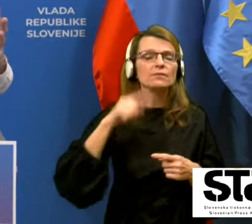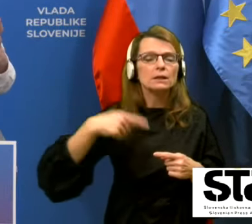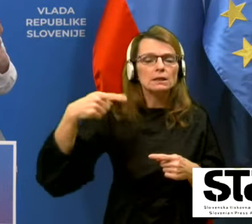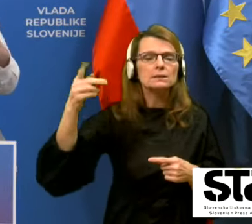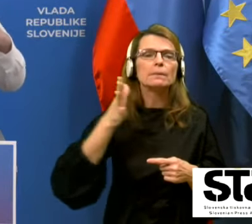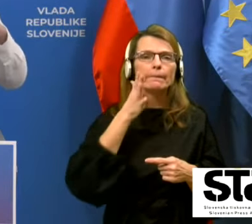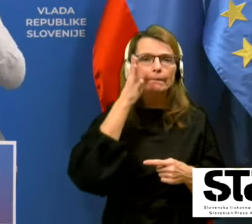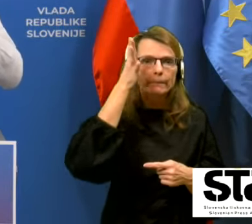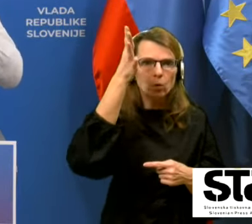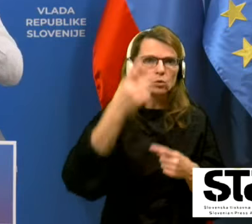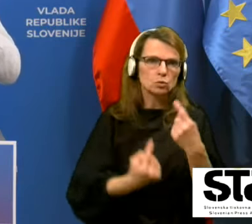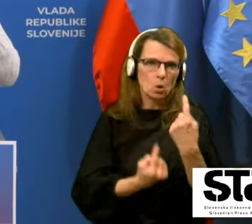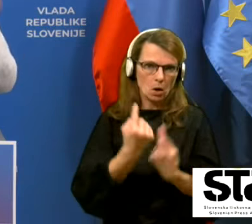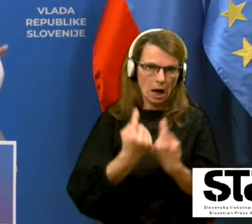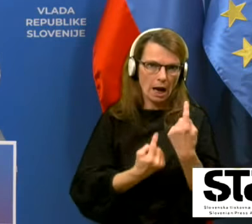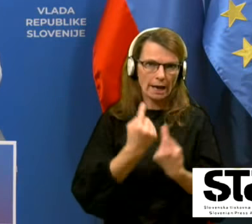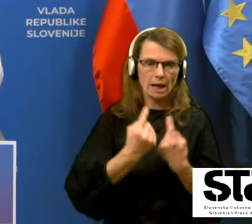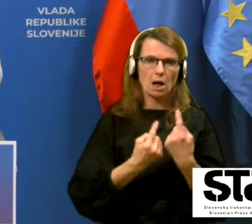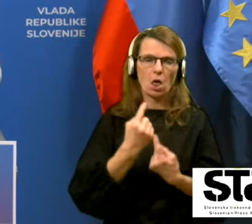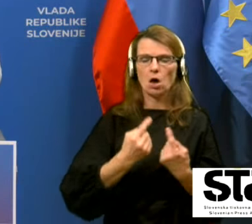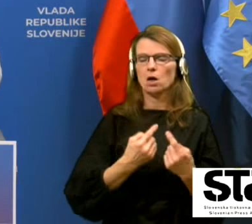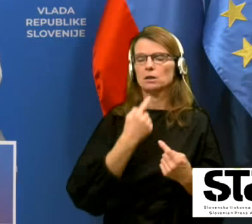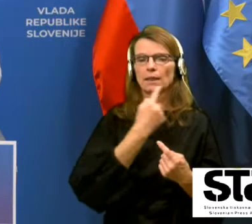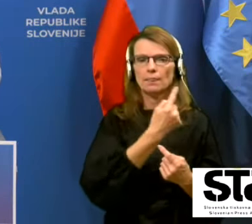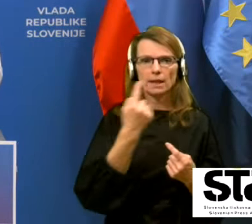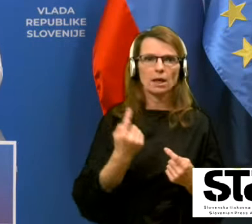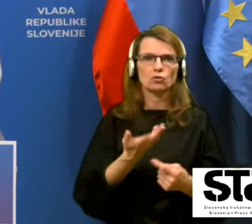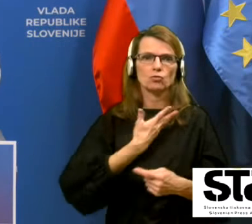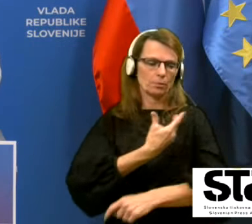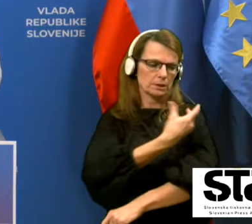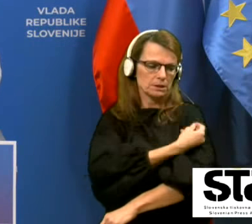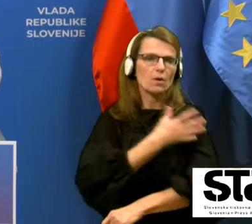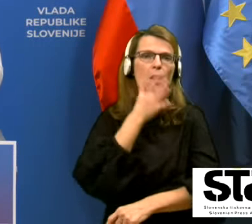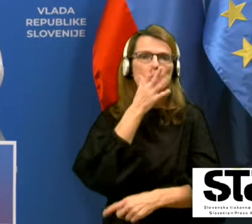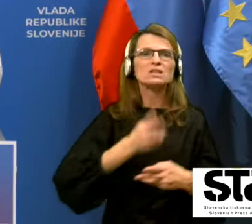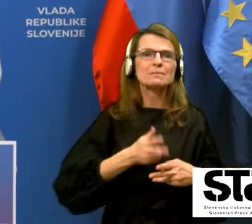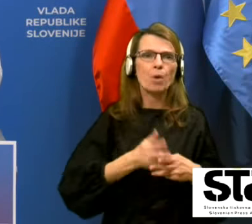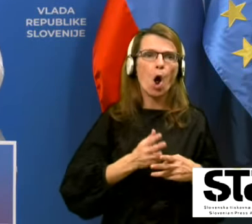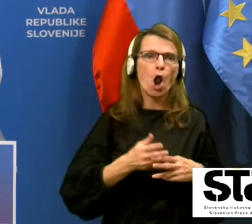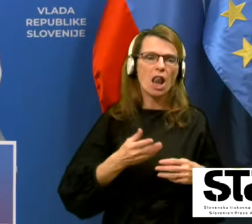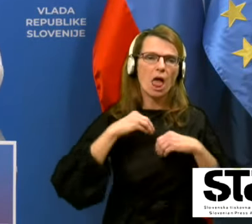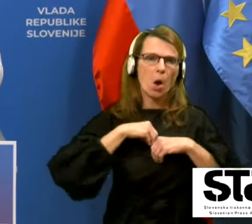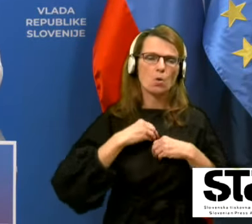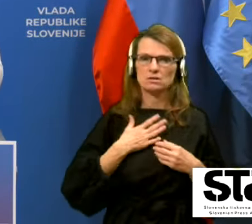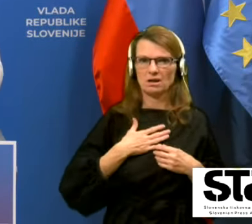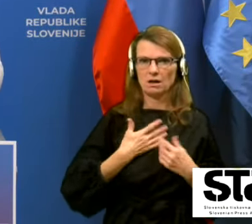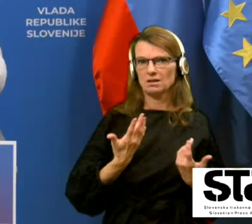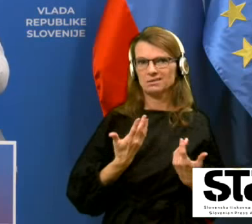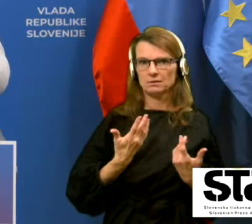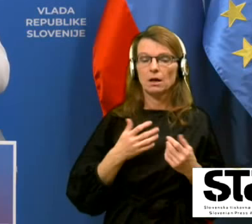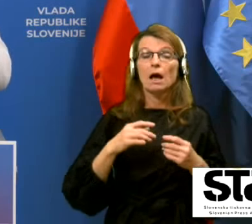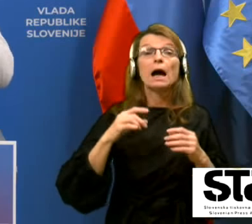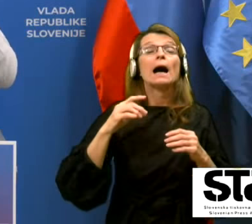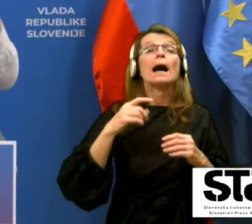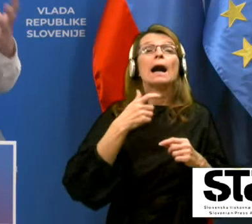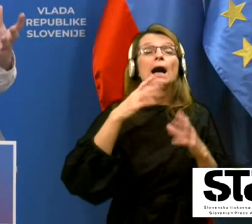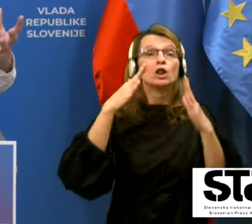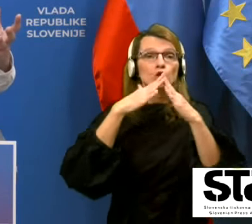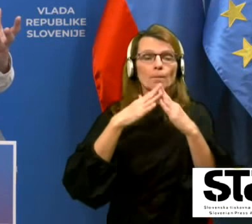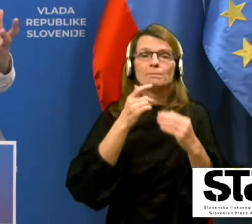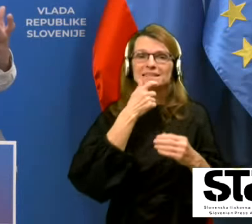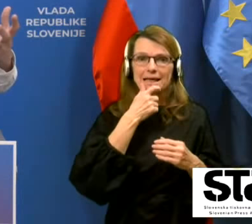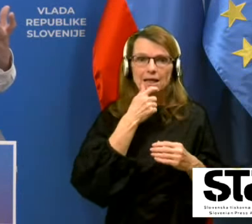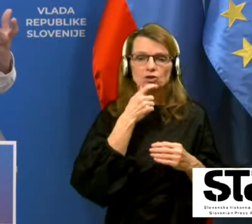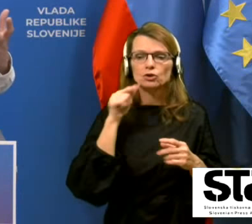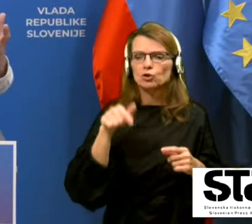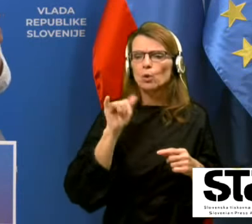kolektivni imunosti v enem takem mehurčku, kot je DSO, je vseeno zelo težko. Veste, to je populacijski